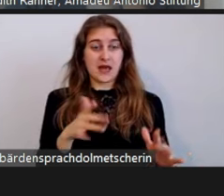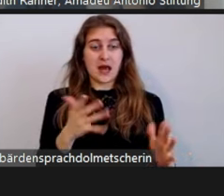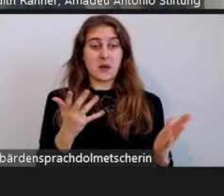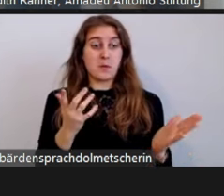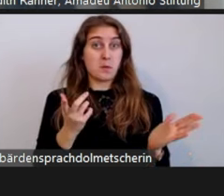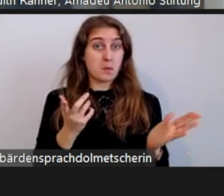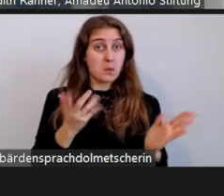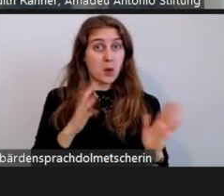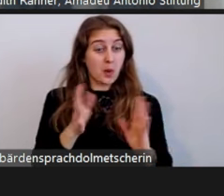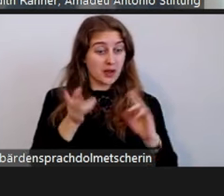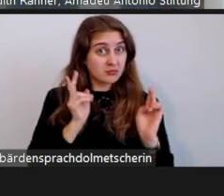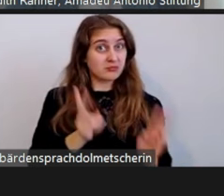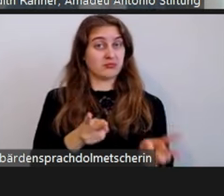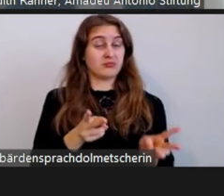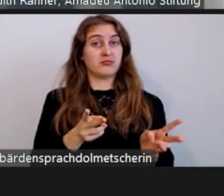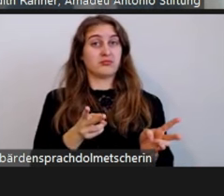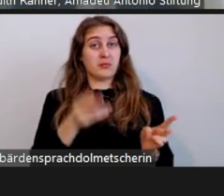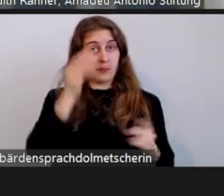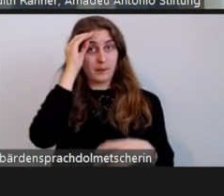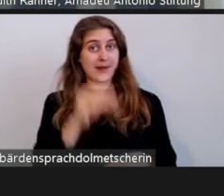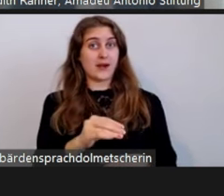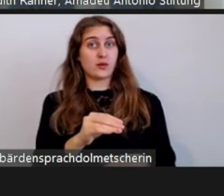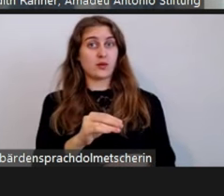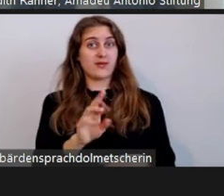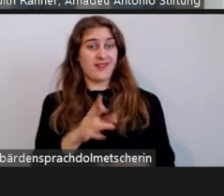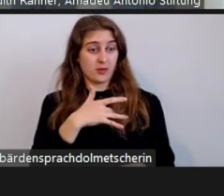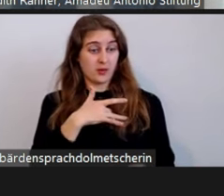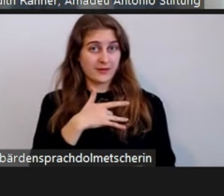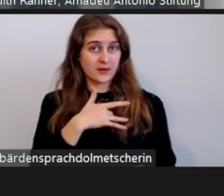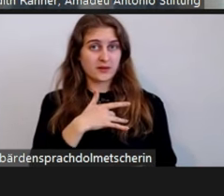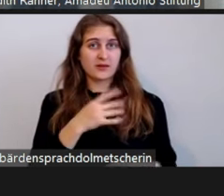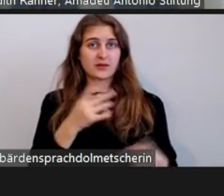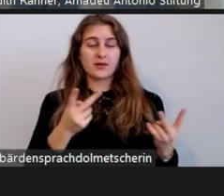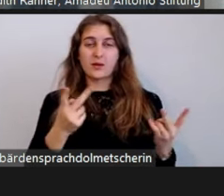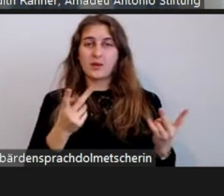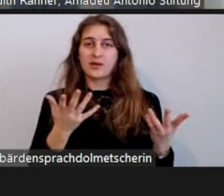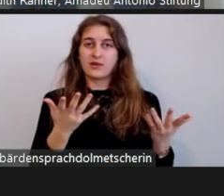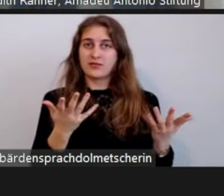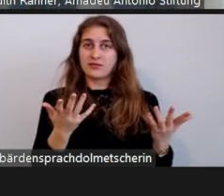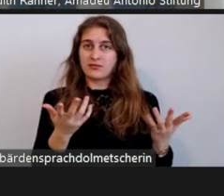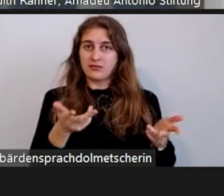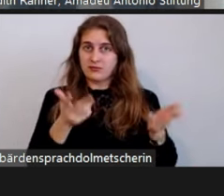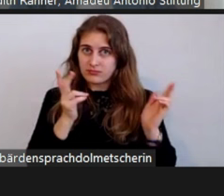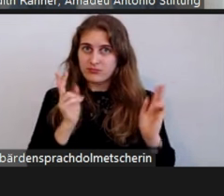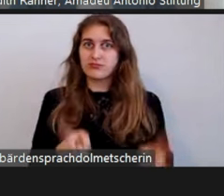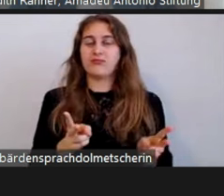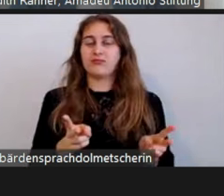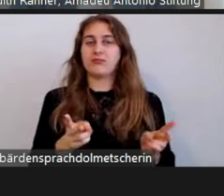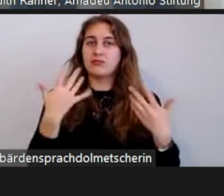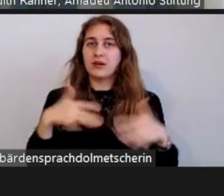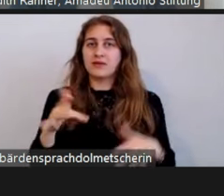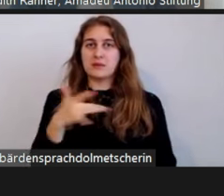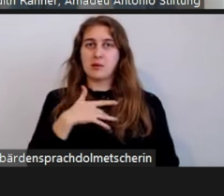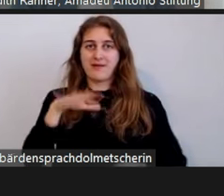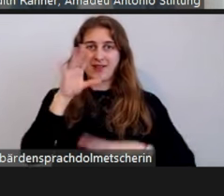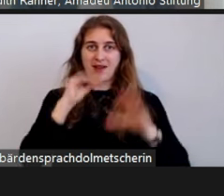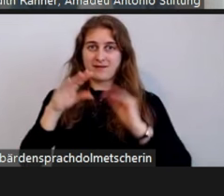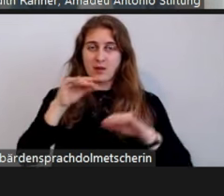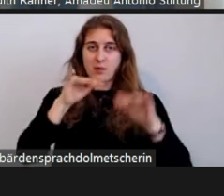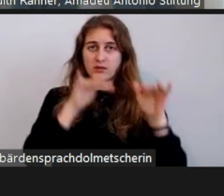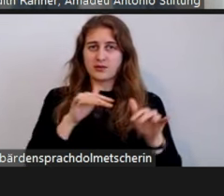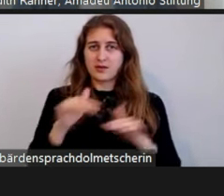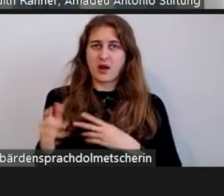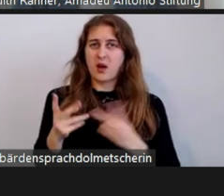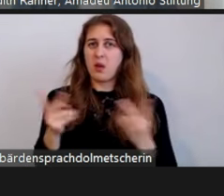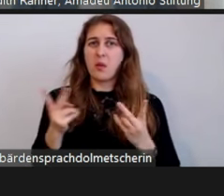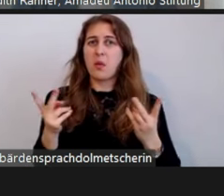was sind denn tatsächliche Meldungen von Betroffenen oder wo sind denn tatsächlich verifizierbare Betroffenerfahrungen zugrunde gelegt,